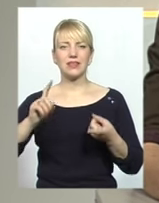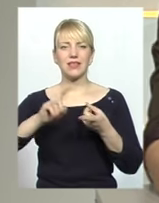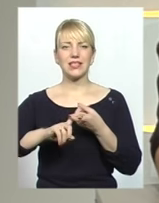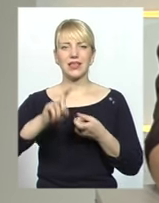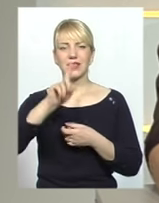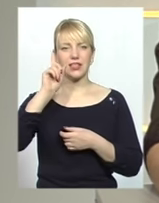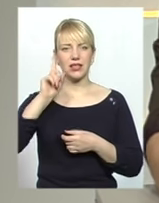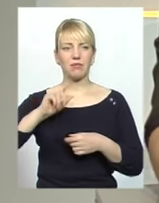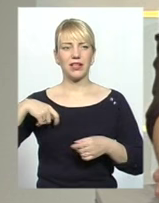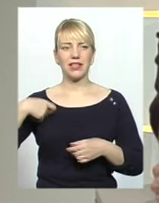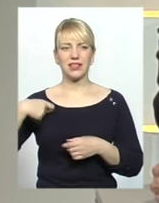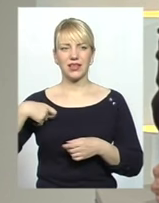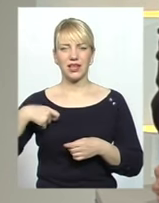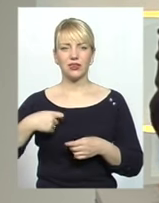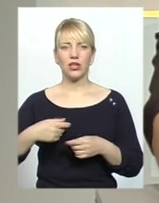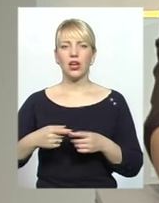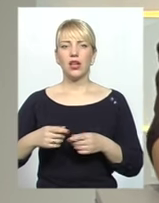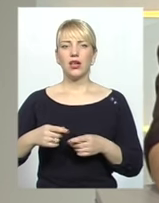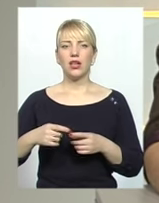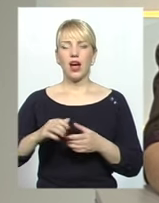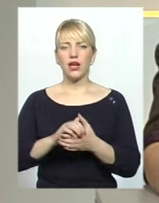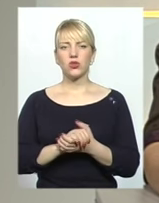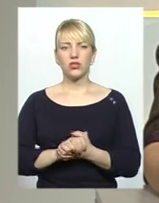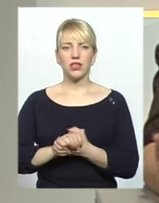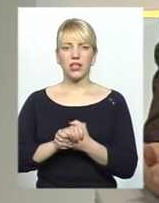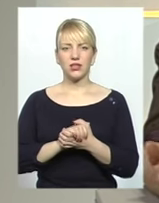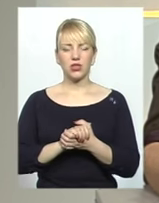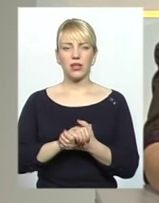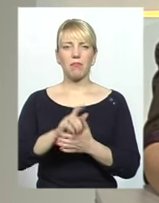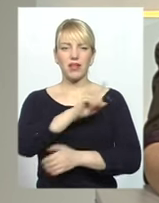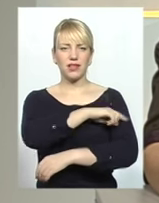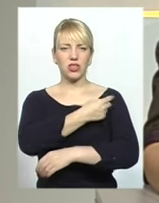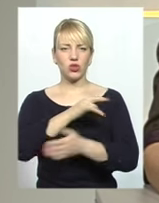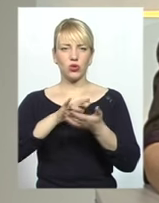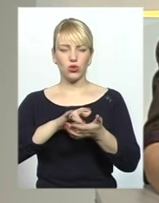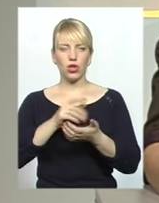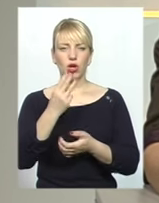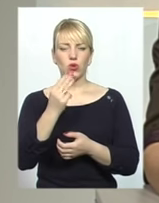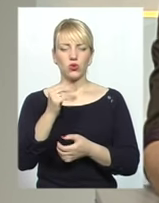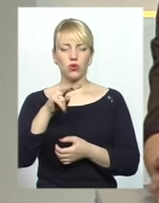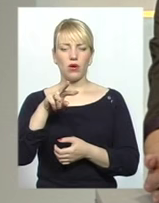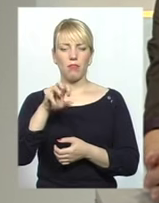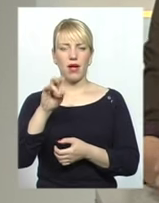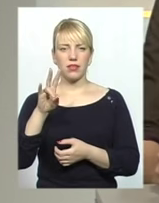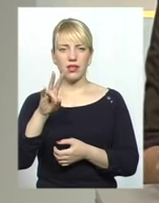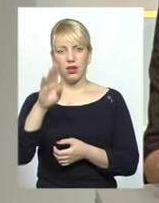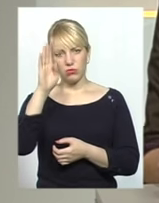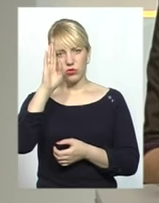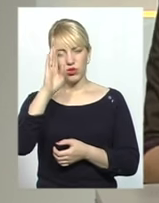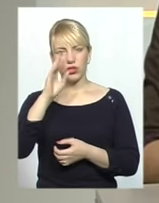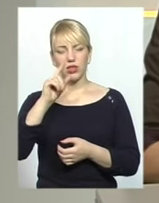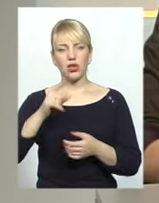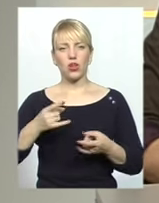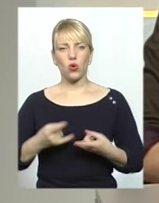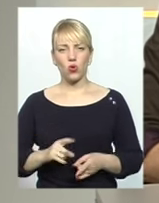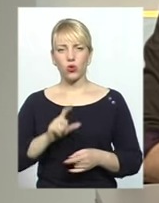саме президентом Асоціації медичного туризму Олегом Шульманом. Він родом із Шепетівки. Дивимося,